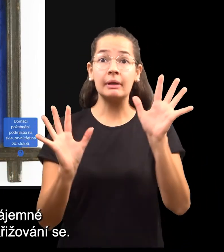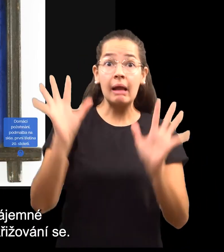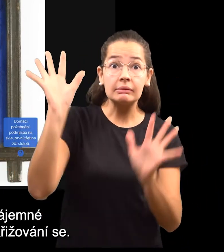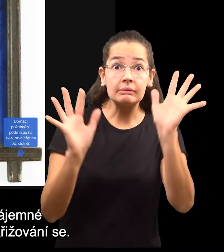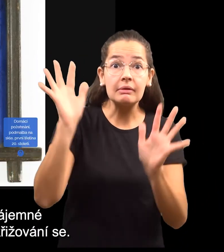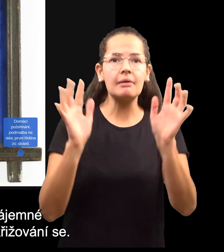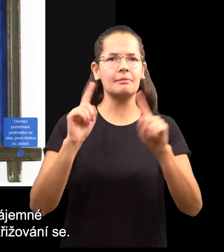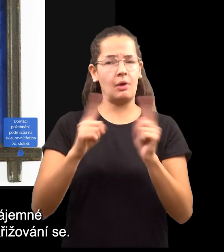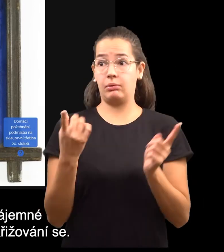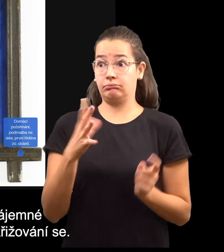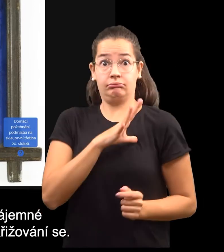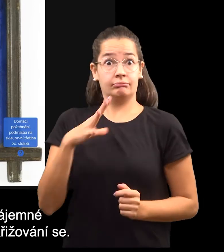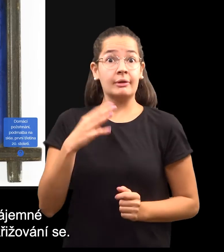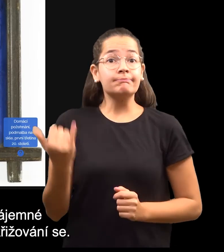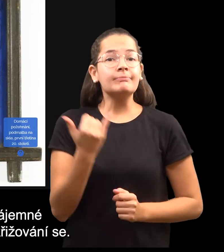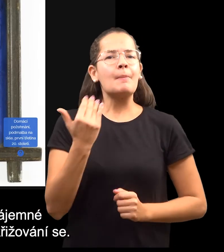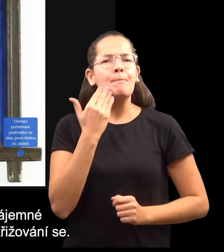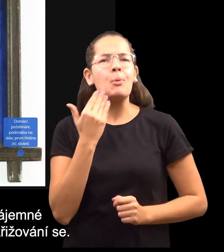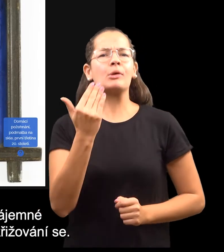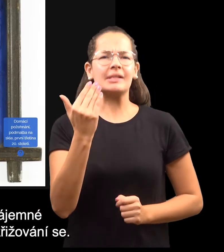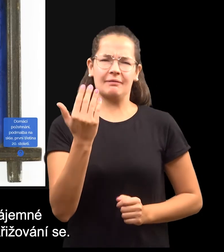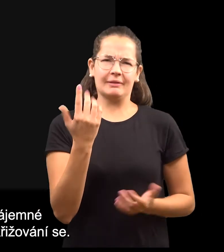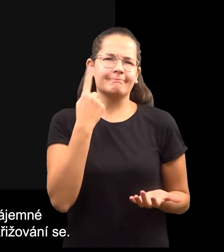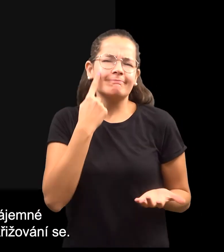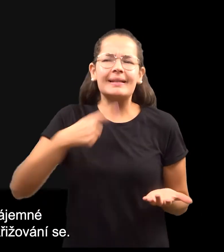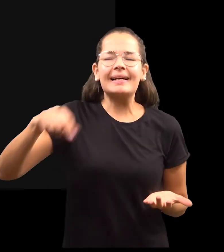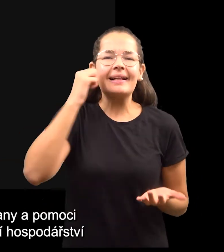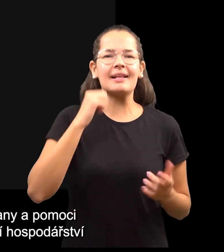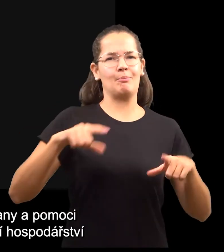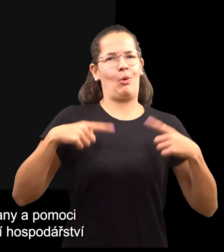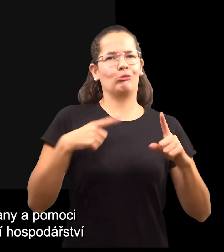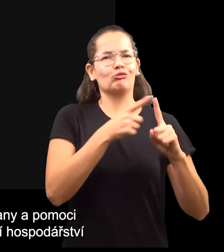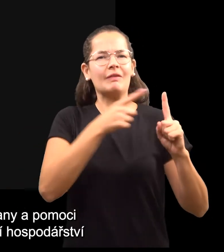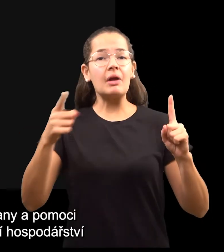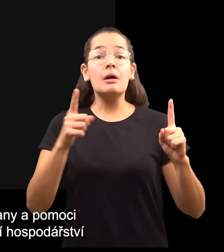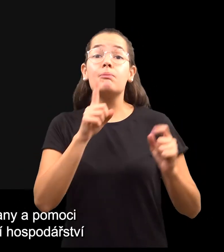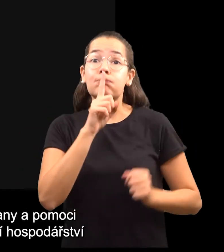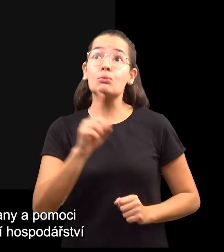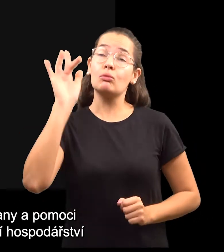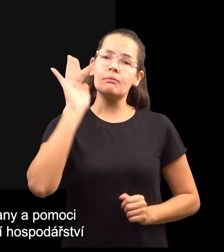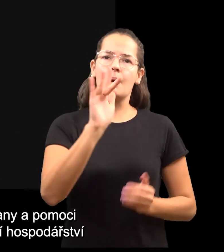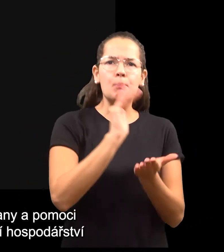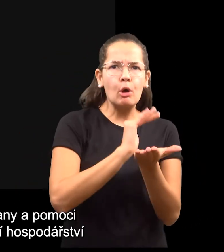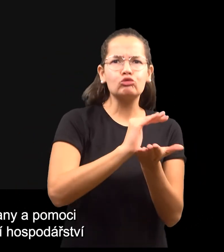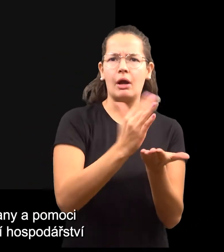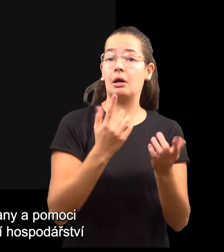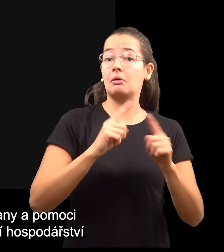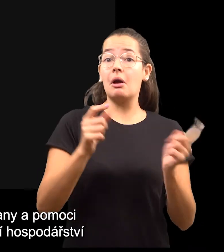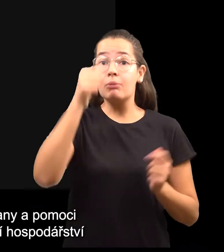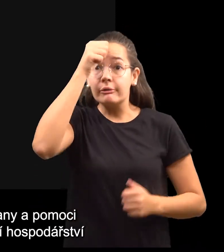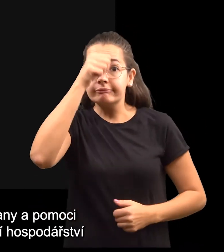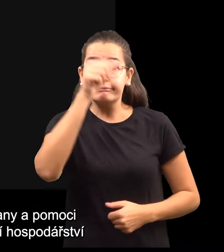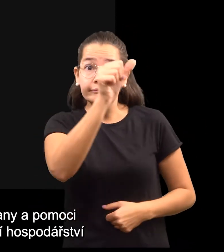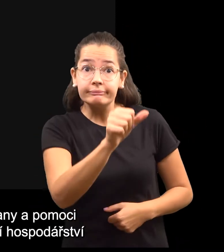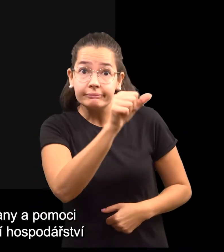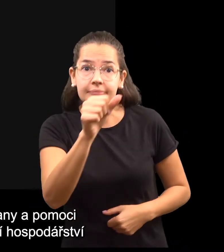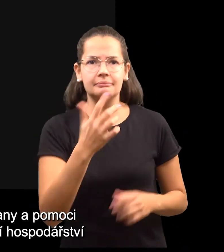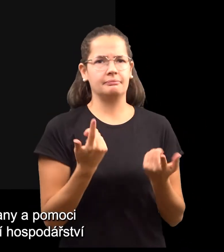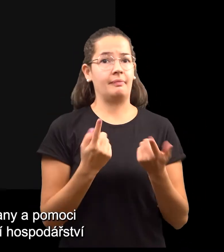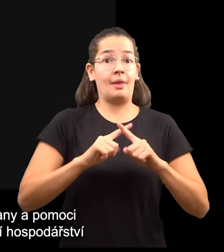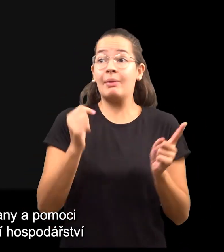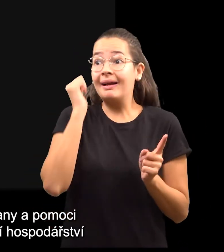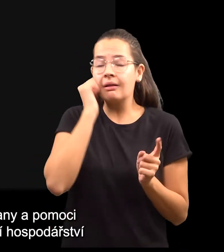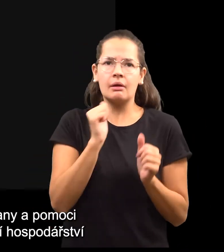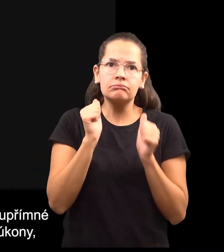vzájemné přání božího požehnání či křižování se. Lidé se dovolávali boží ochrany a pomoci v průběhu každodenních